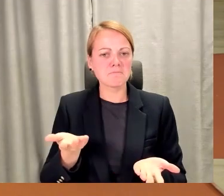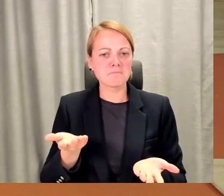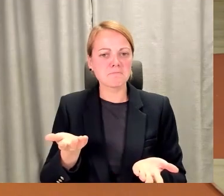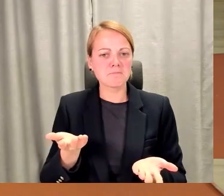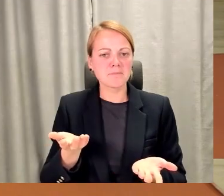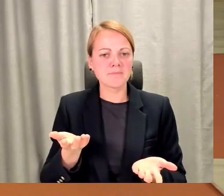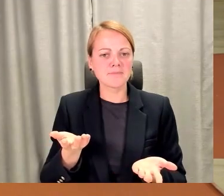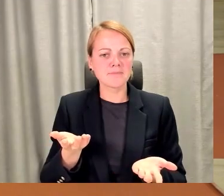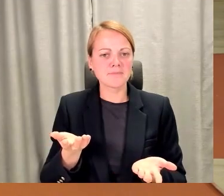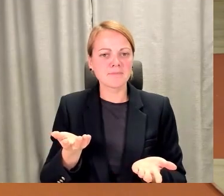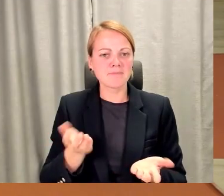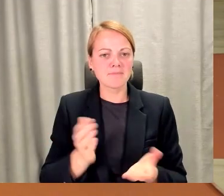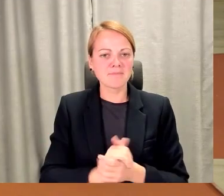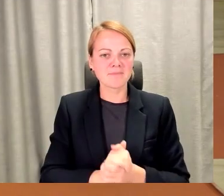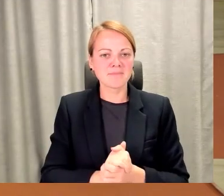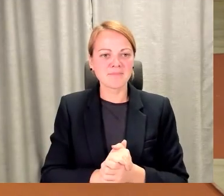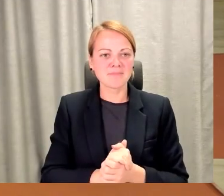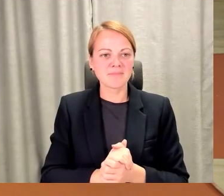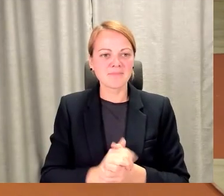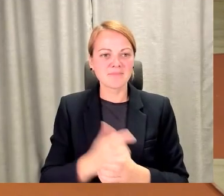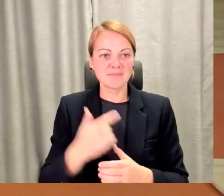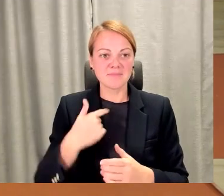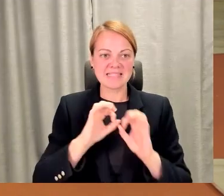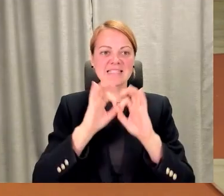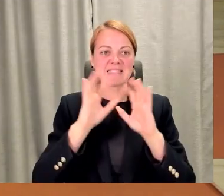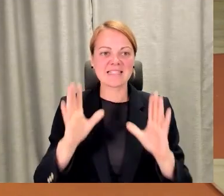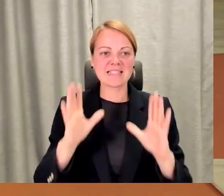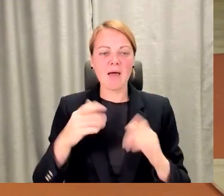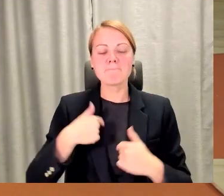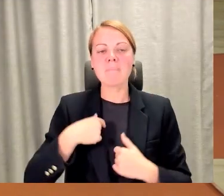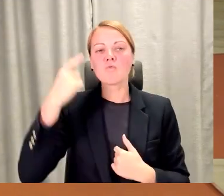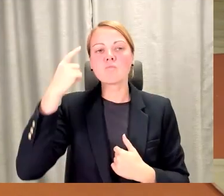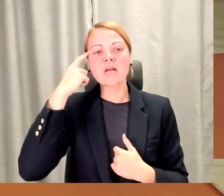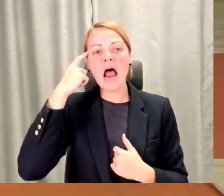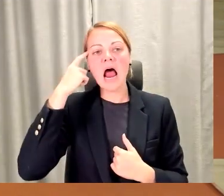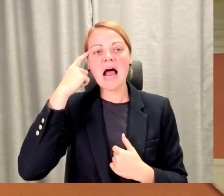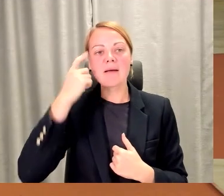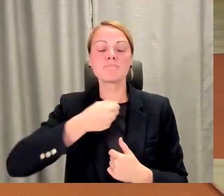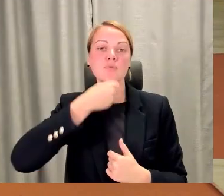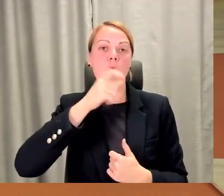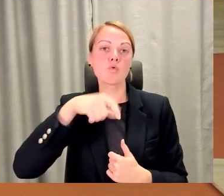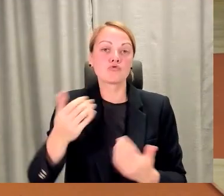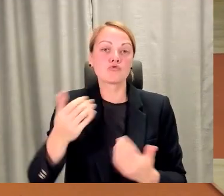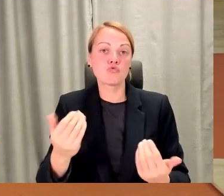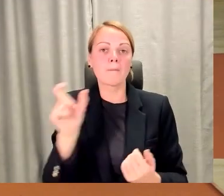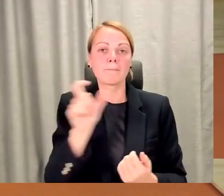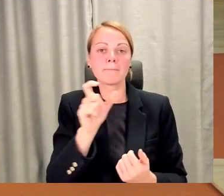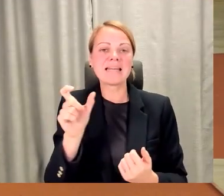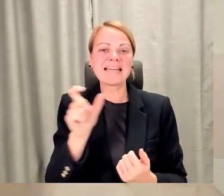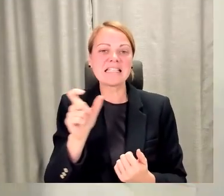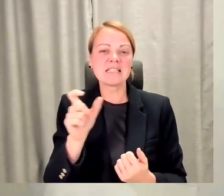Es sāku. Jā, sākat. Manuprāt, ka pieaugušajiem šobrīd tas ir tāds mācīšanās, ir tāds